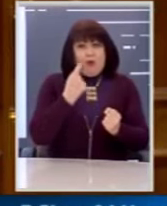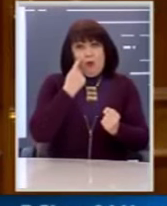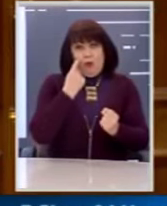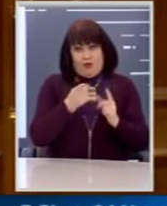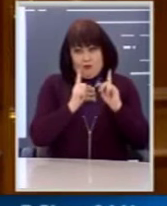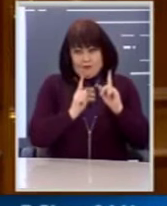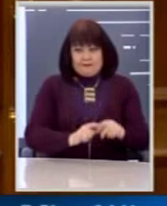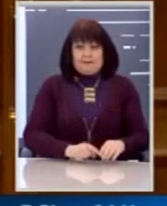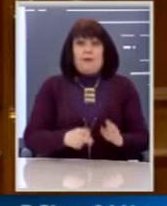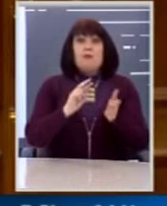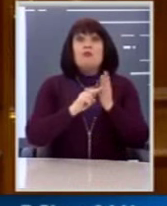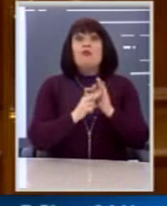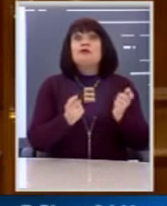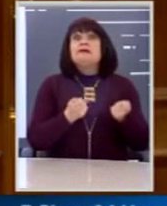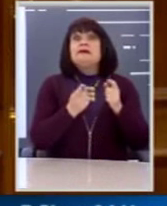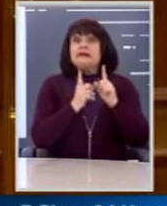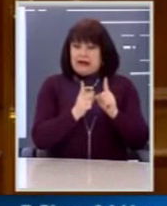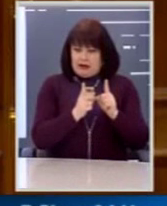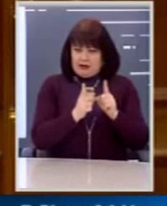προσέξτε τι έχει γίνει.